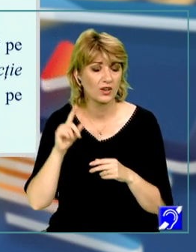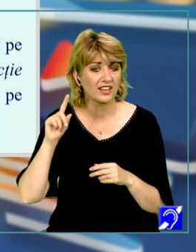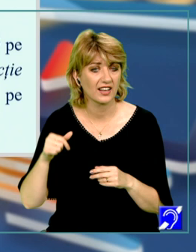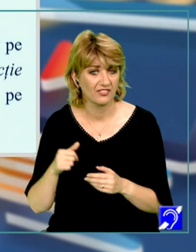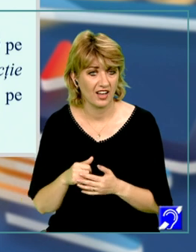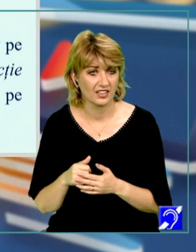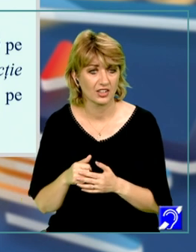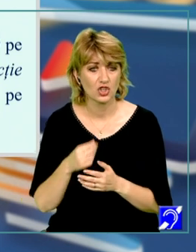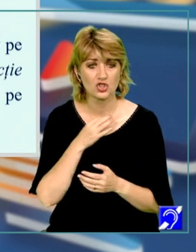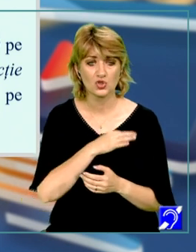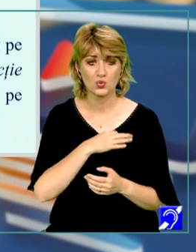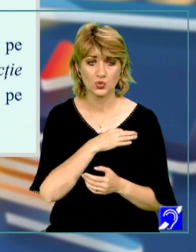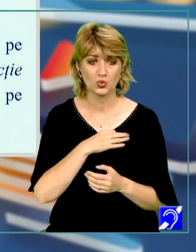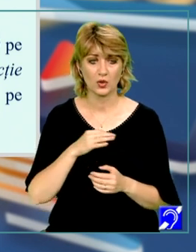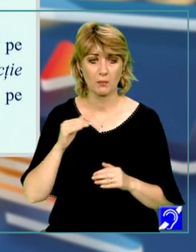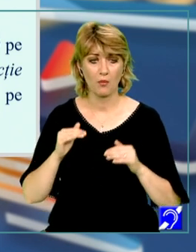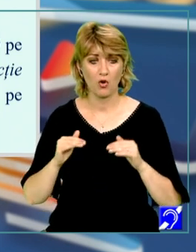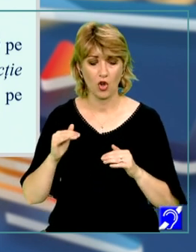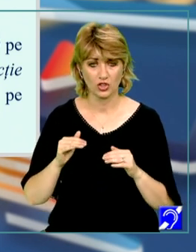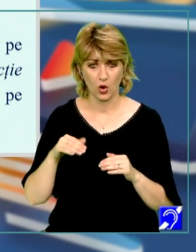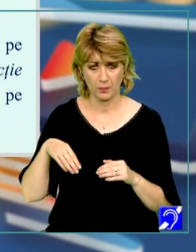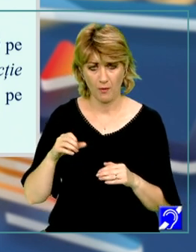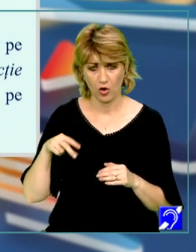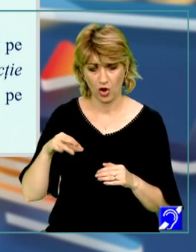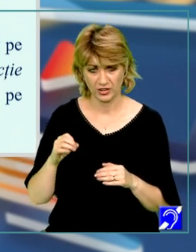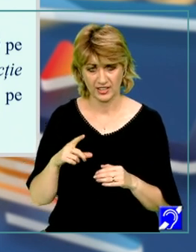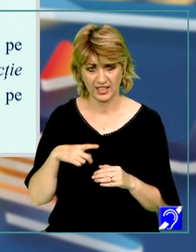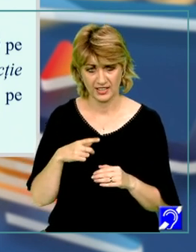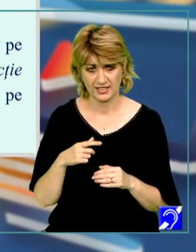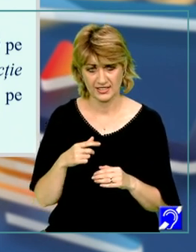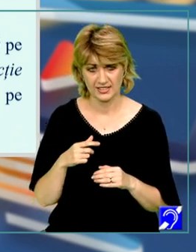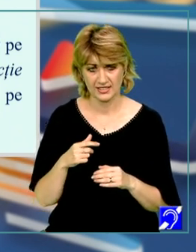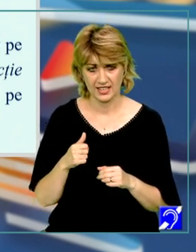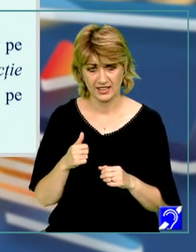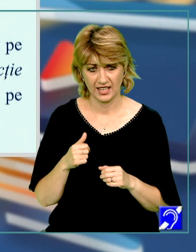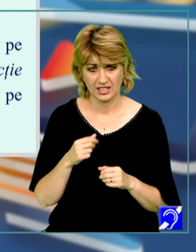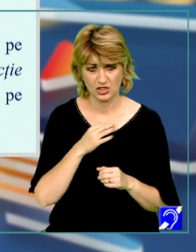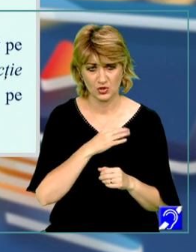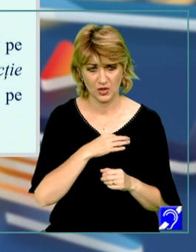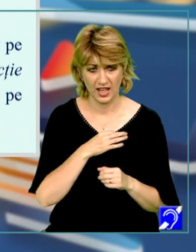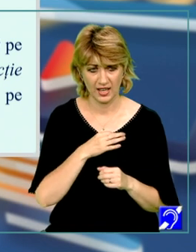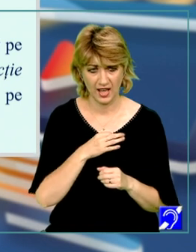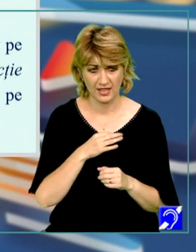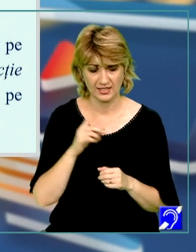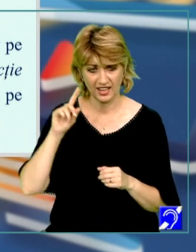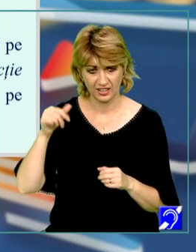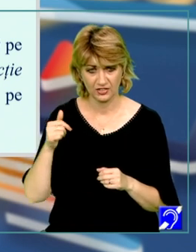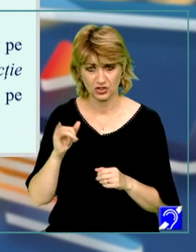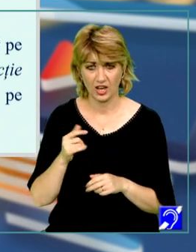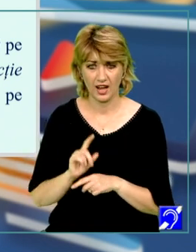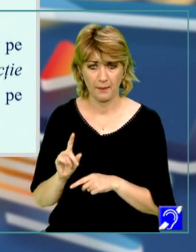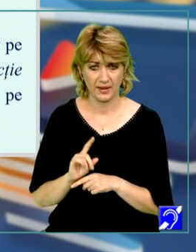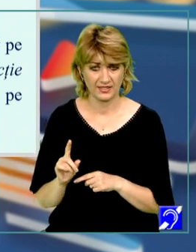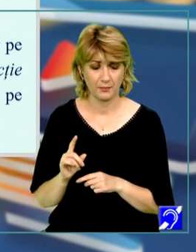studiul monotoniei este legat de studiul derivatei și avem elementele pe care